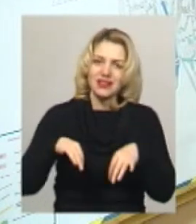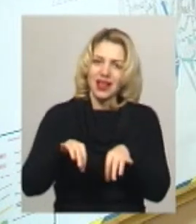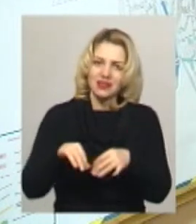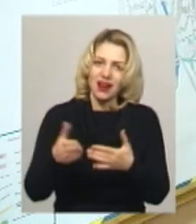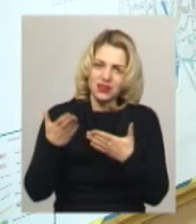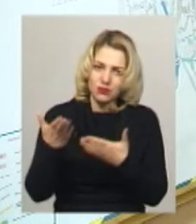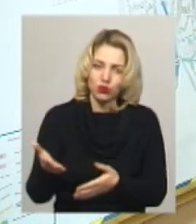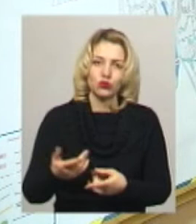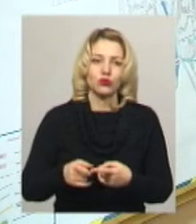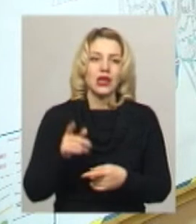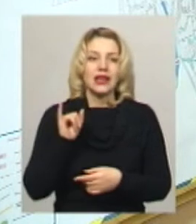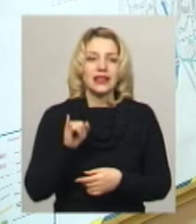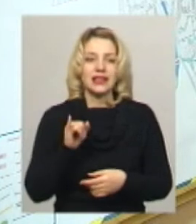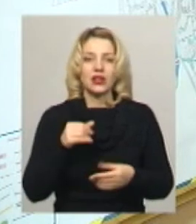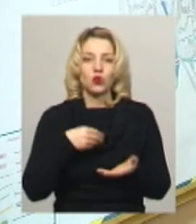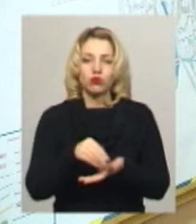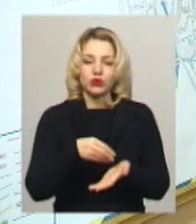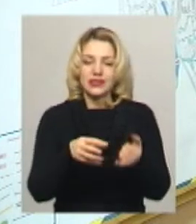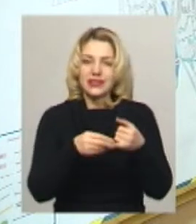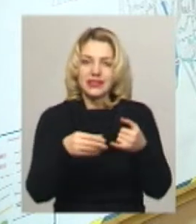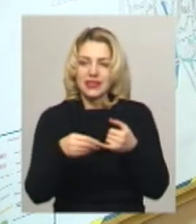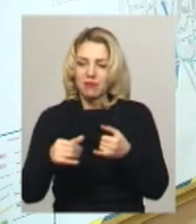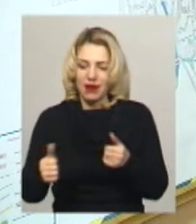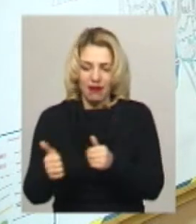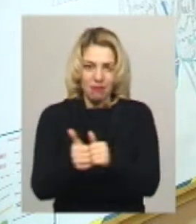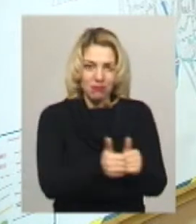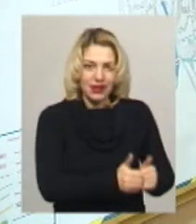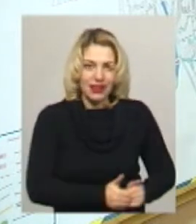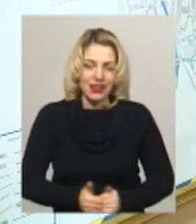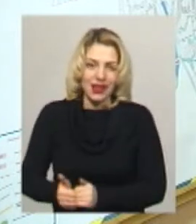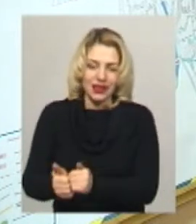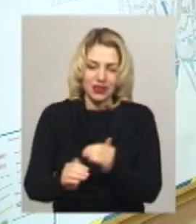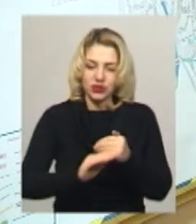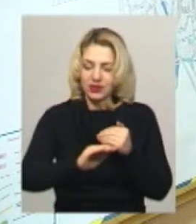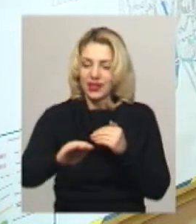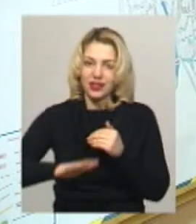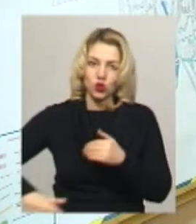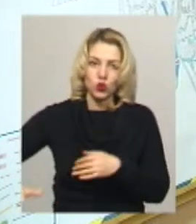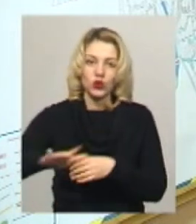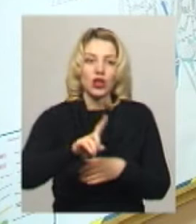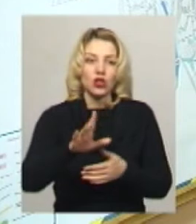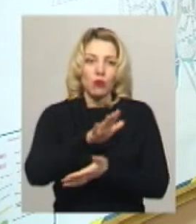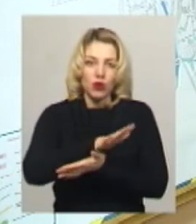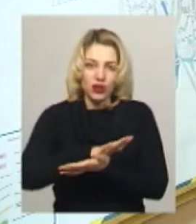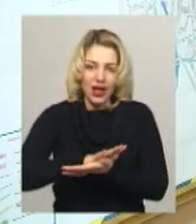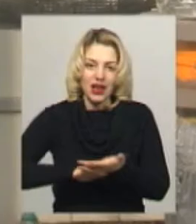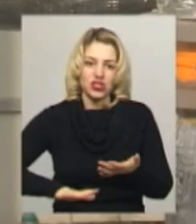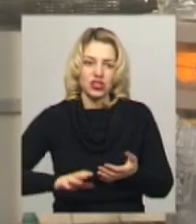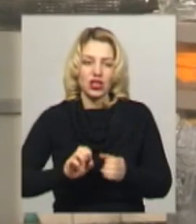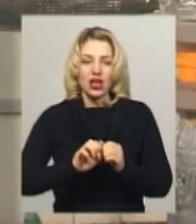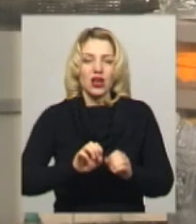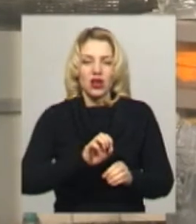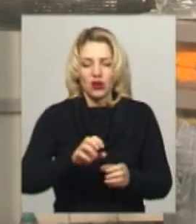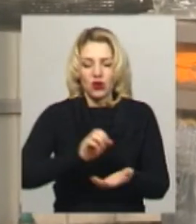полігоні. І купуються земельні ділянки, прилеглі до території полігону для подальшої рекультивації самого полігону.